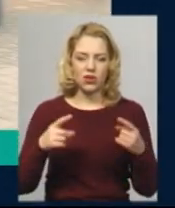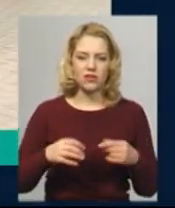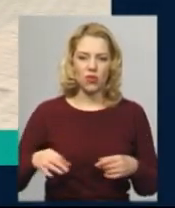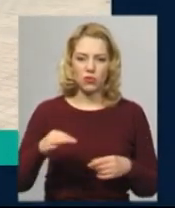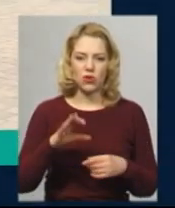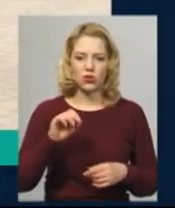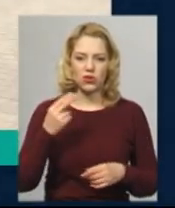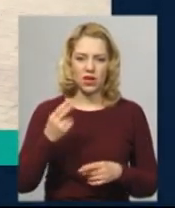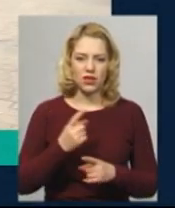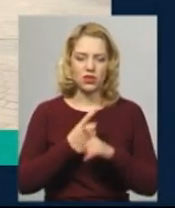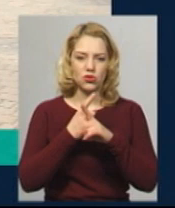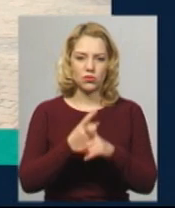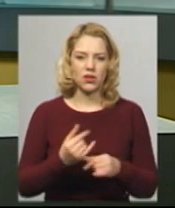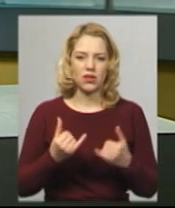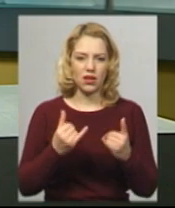інвалідністю позору.